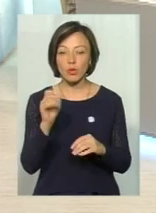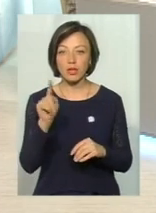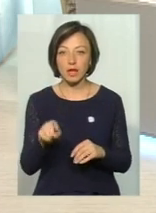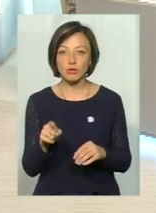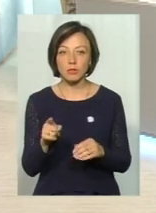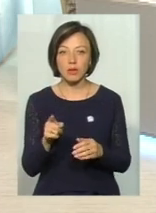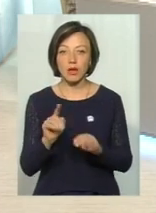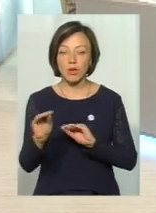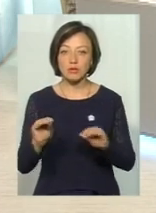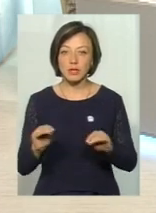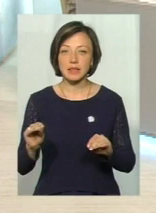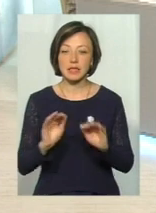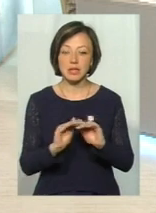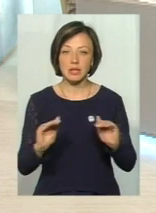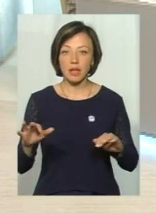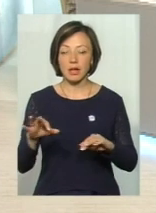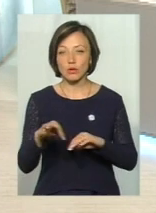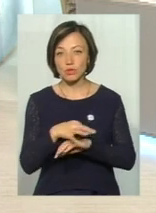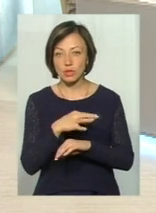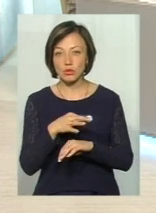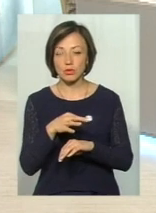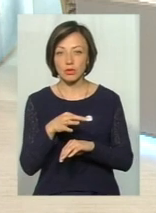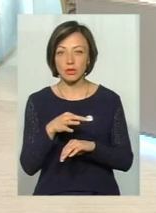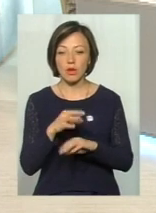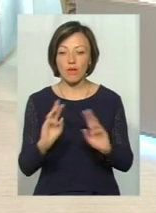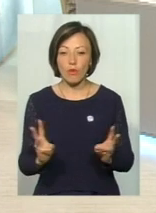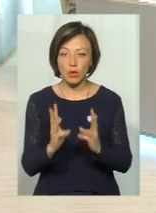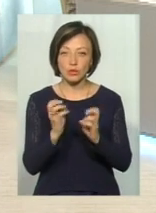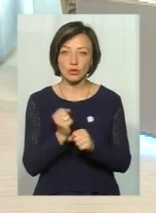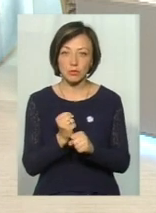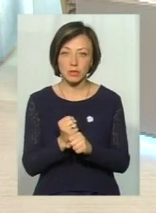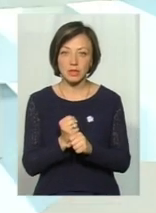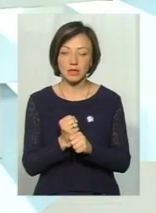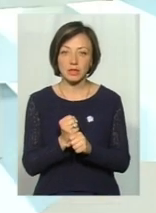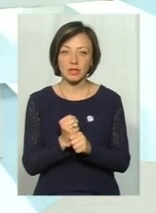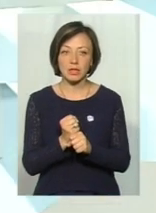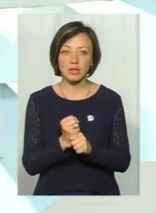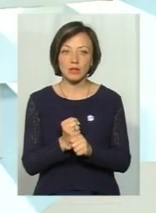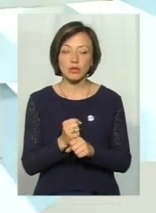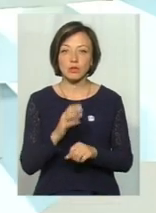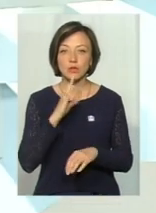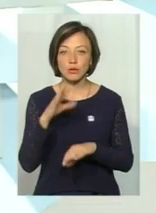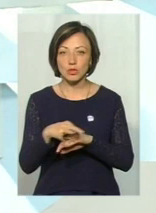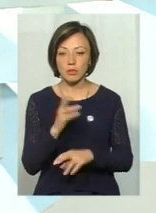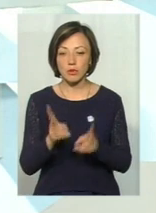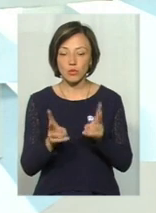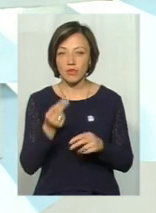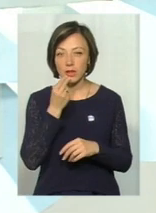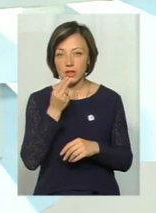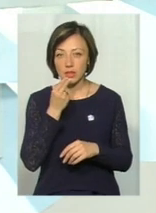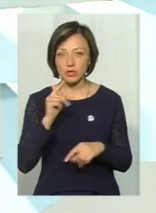щоб розмістити дітей, дружину, розвести вогнище, щоб дружина приготувала їжу,